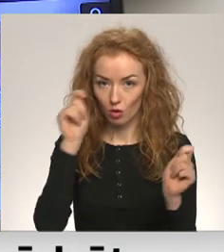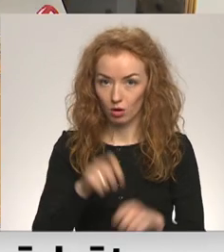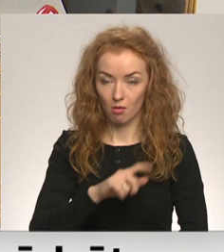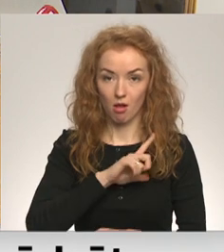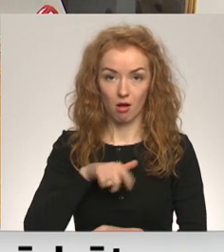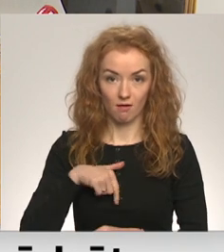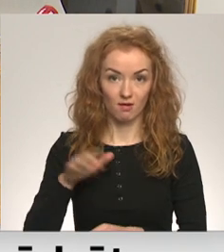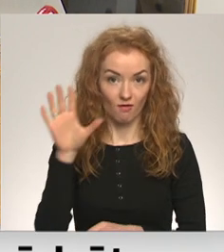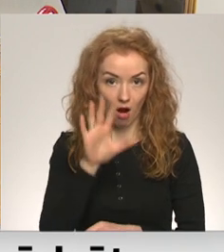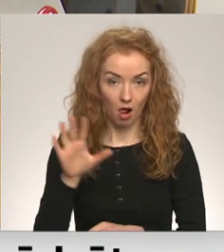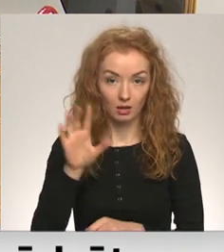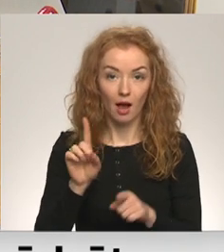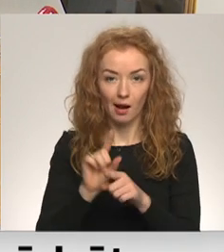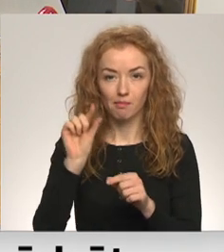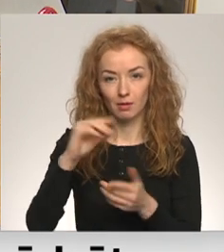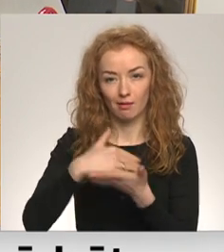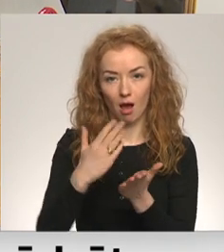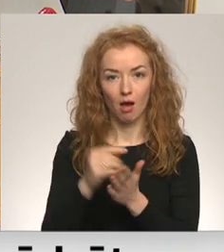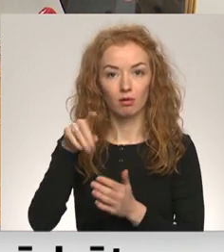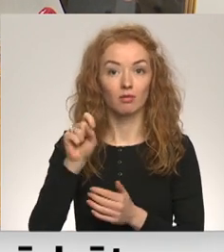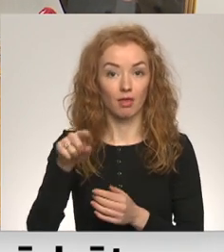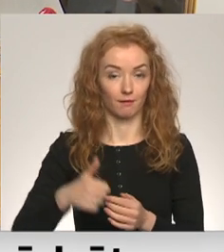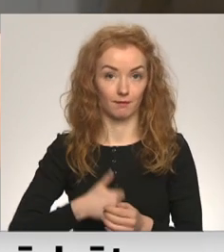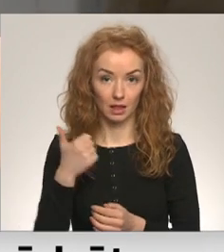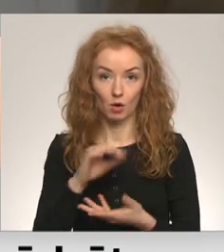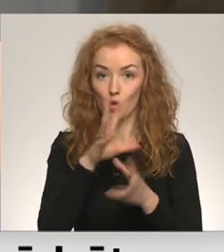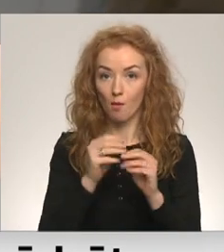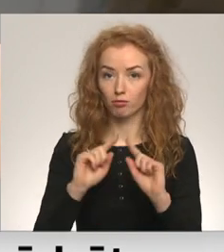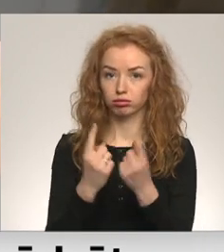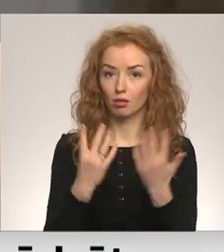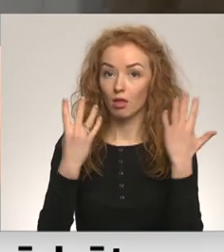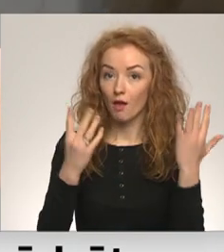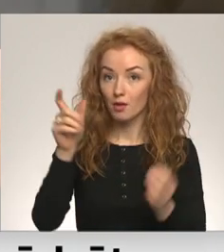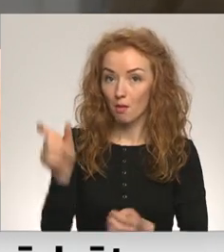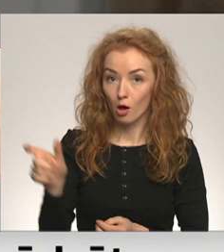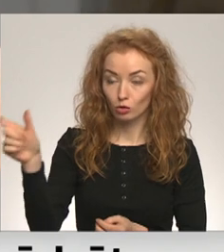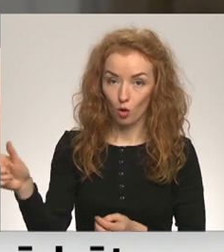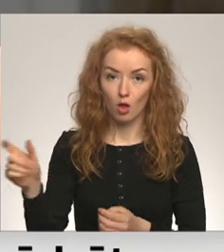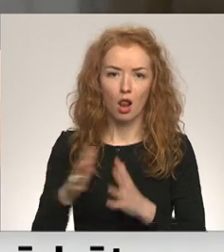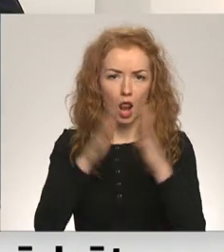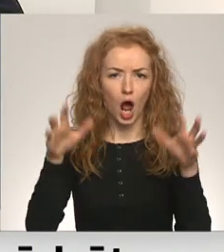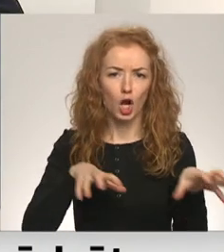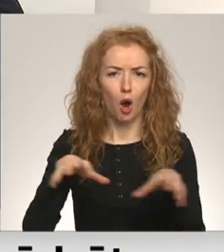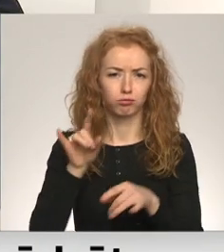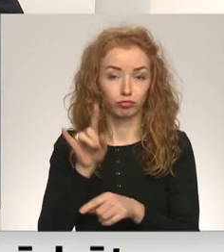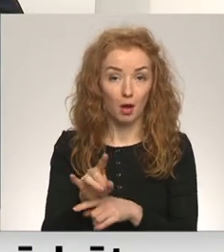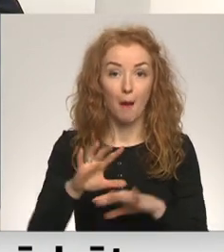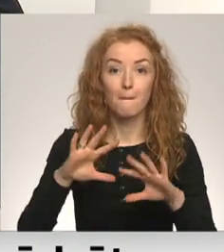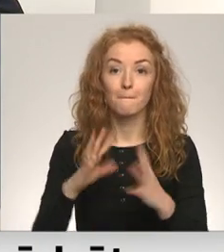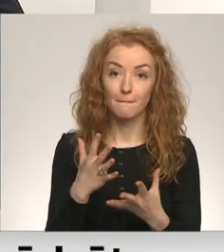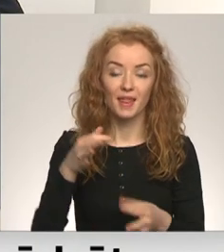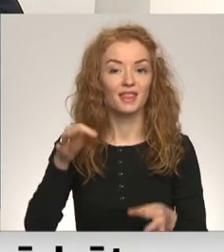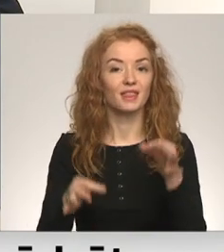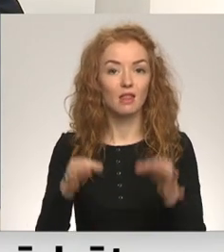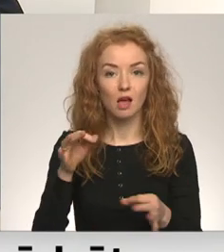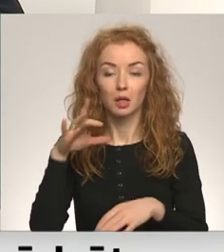kompānijai TET. Kopmālietā bija apsūdzētas 9 personas par krāpšanu lielā apmērā, taču tiesa noziedzīgas nodrījumas